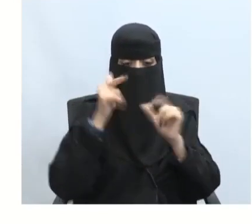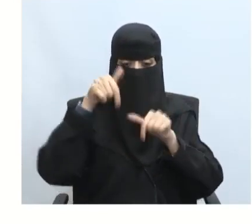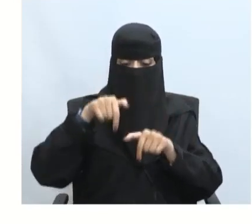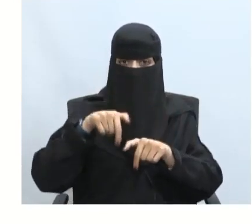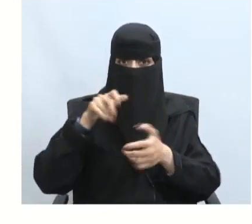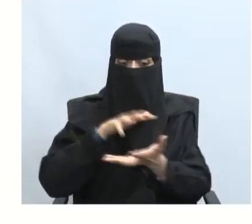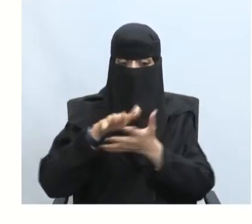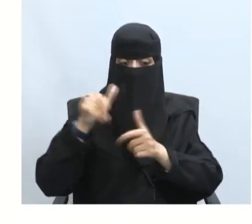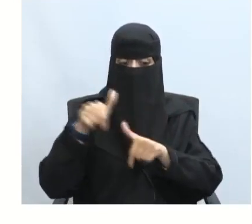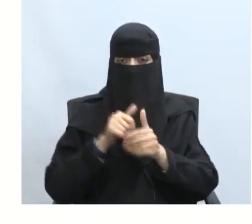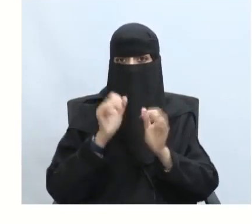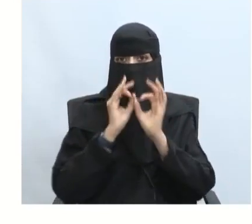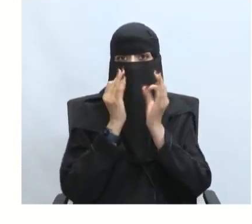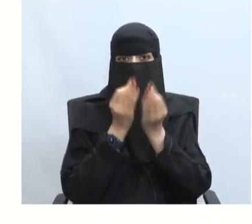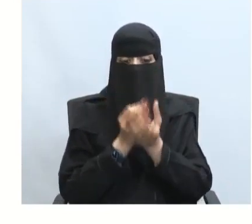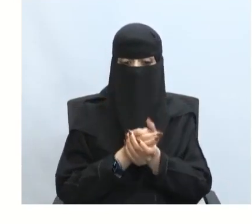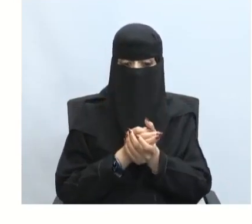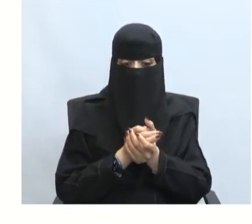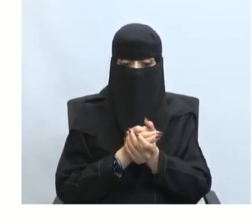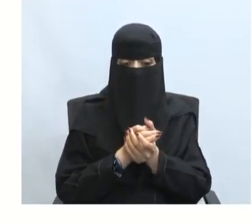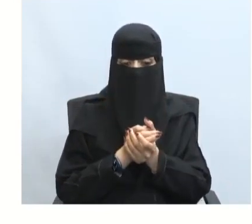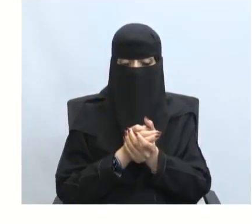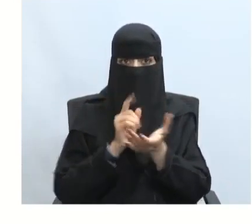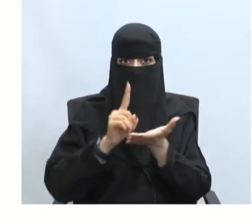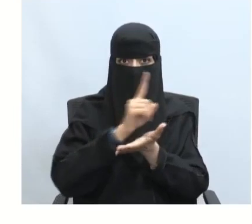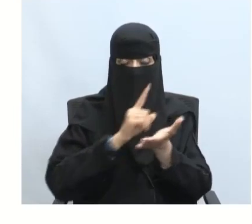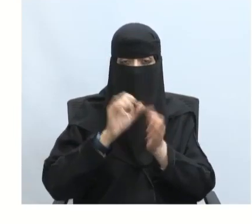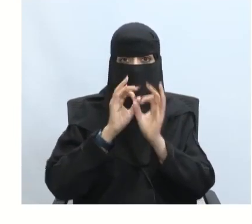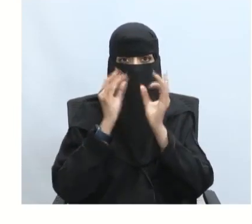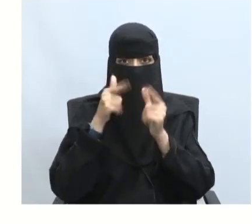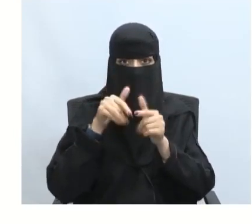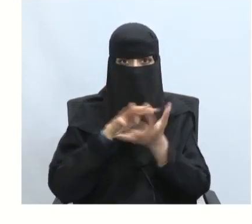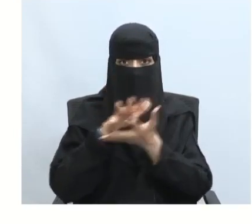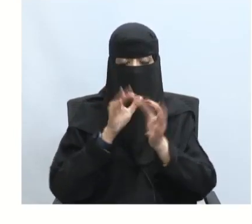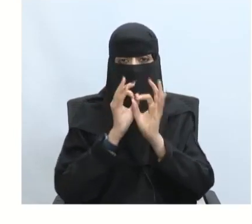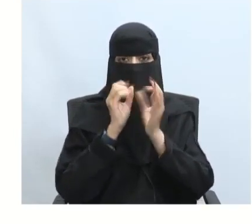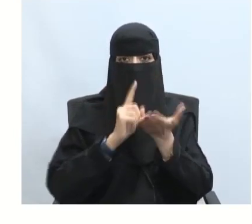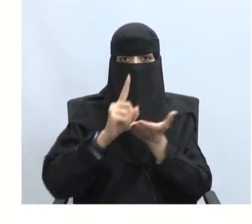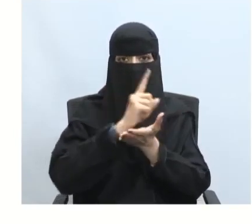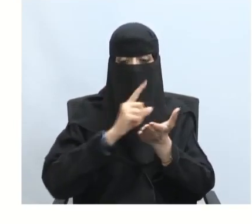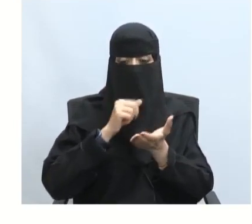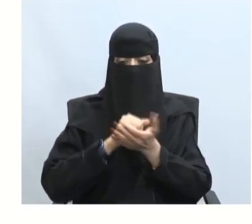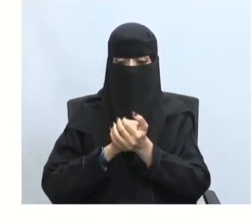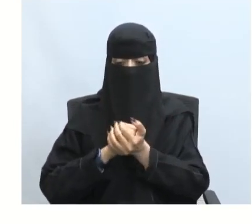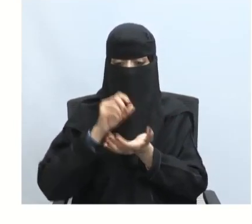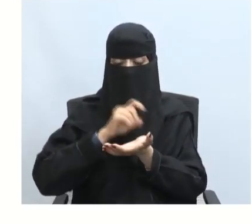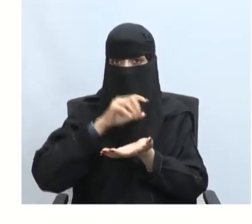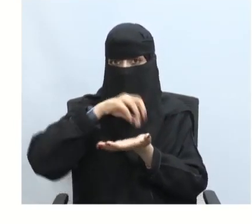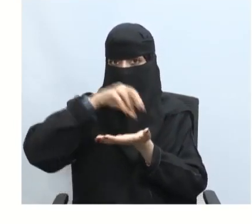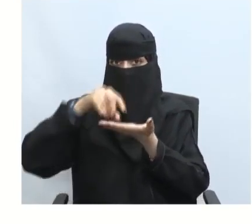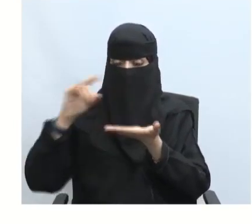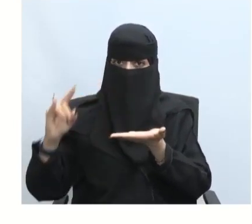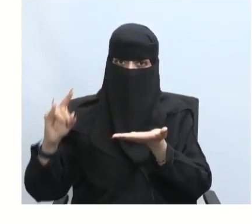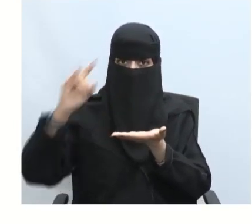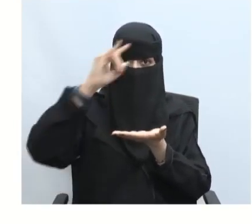بارك الله فيكم تعد أزمة بيئية هجرة أفراد من موطنهم الأصلي